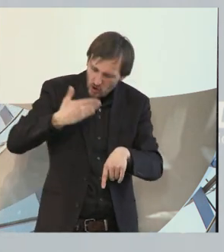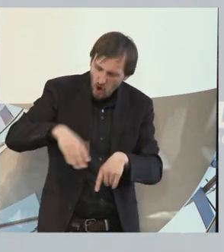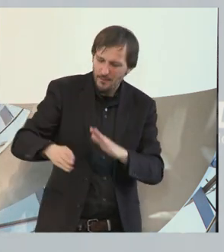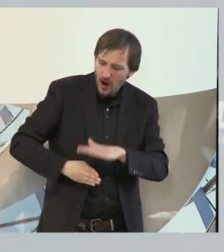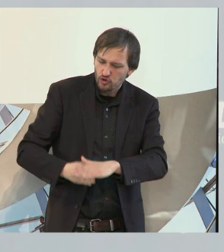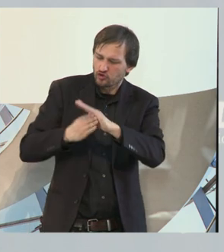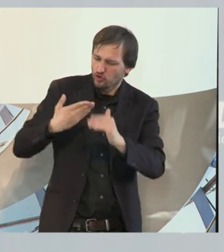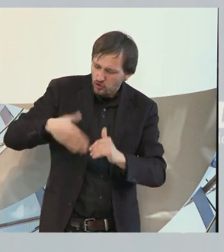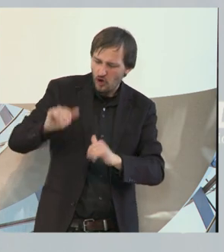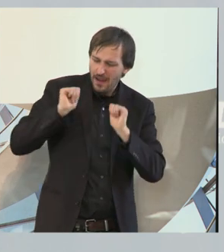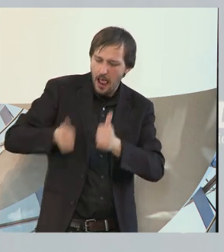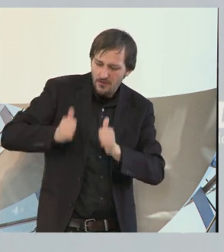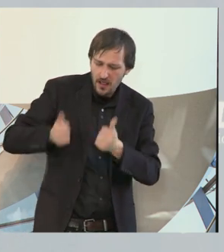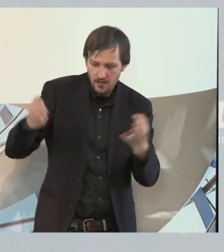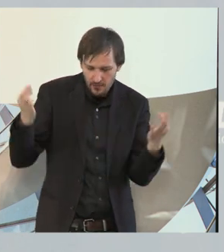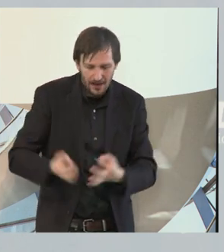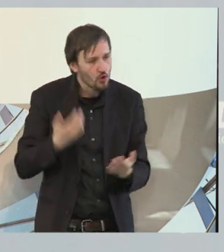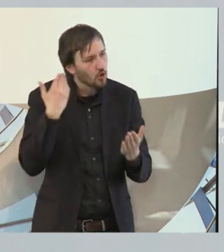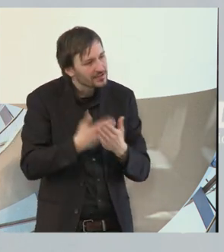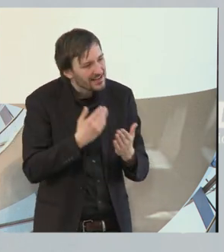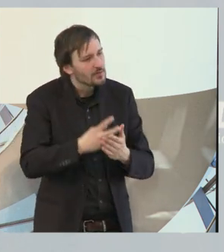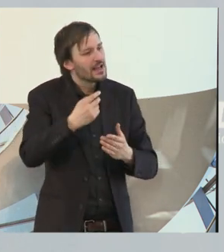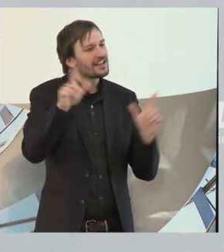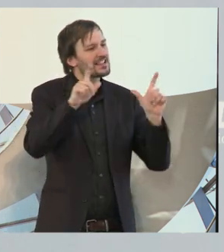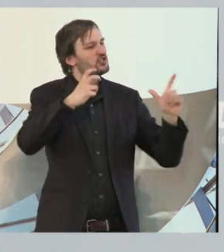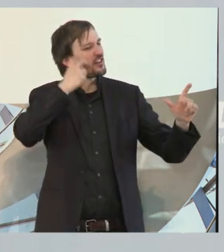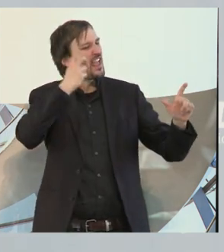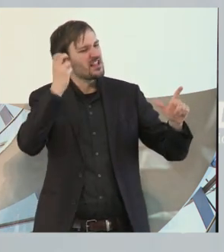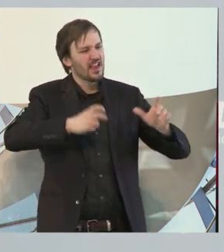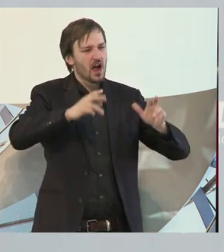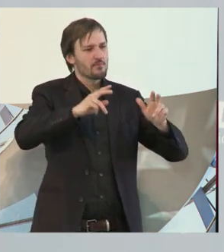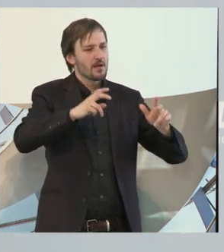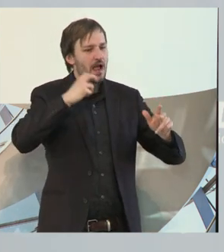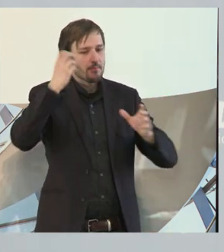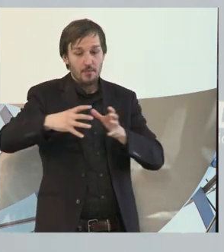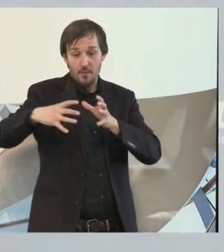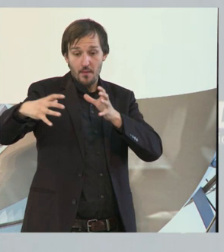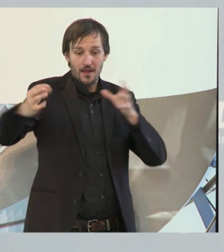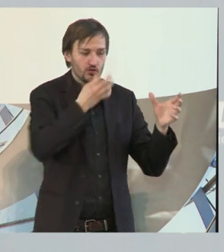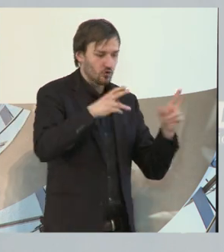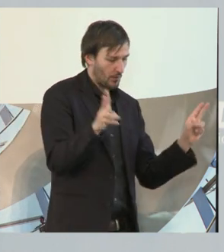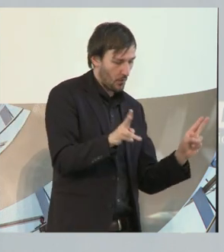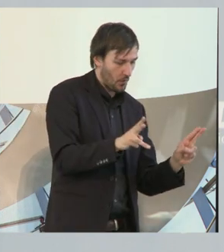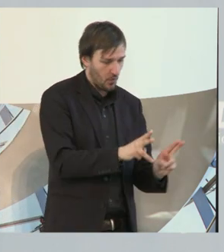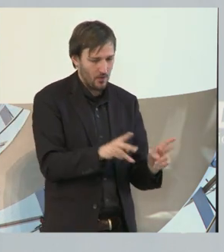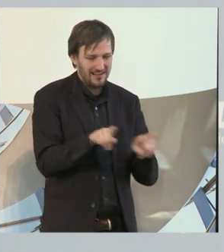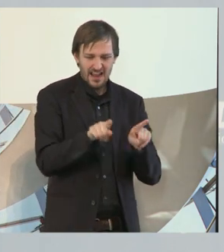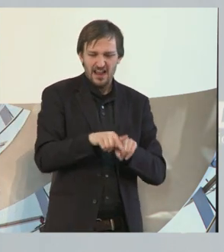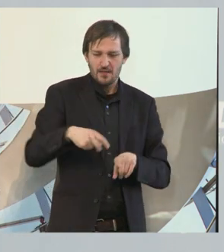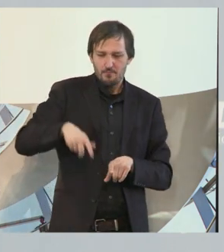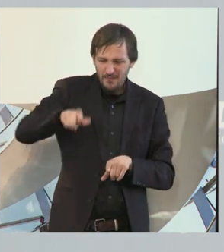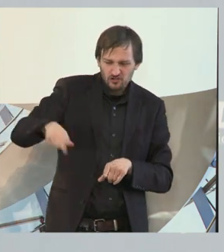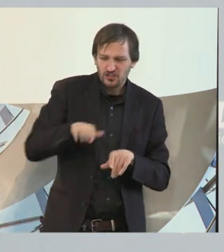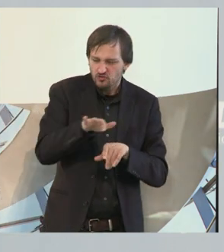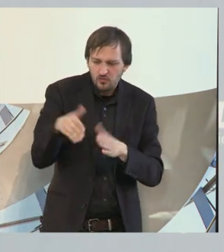wir uns auch in einer älter werdenden Gesellschaft mit demografischem Wandel die Frage stellen, was muss denn geschehen, dass auch ein Altern in Würde für